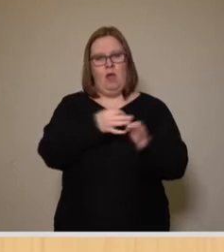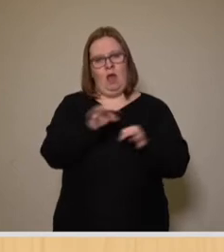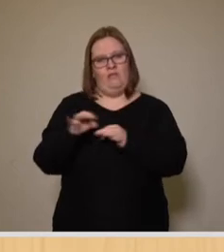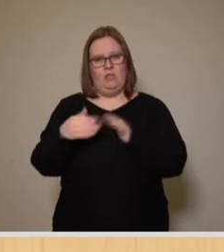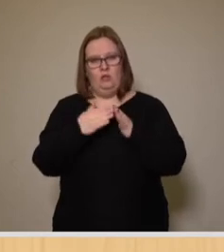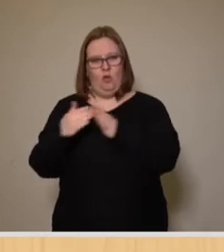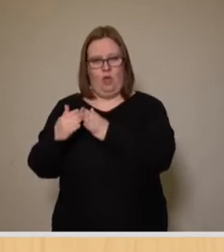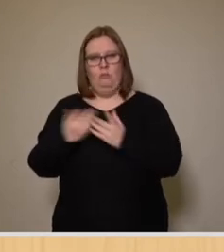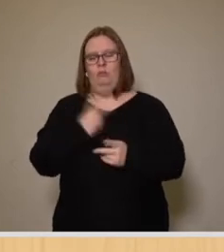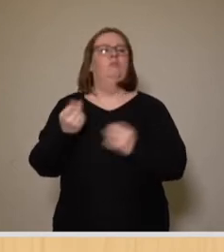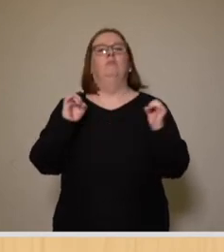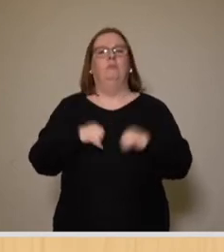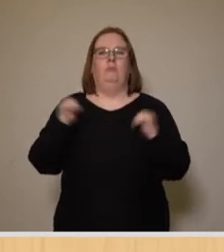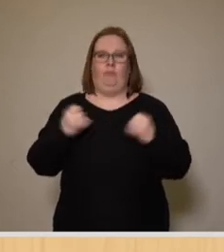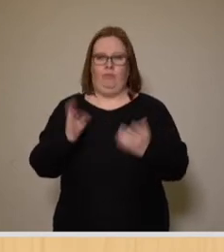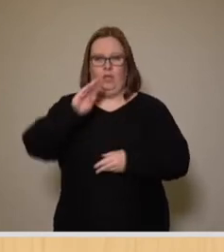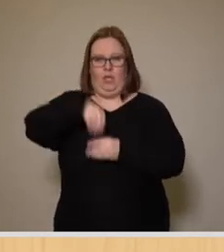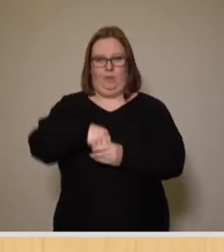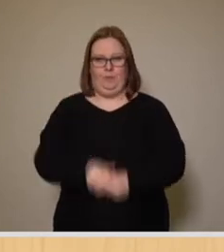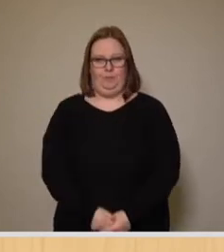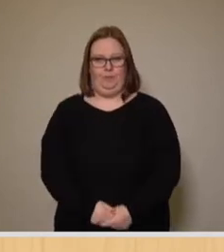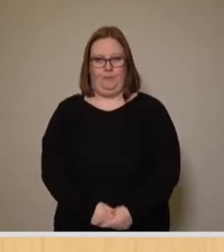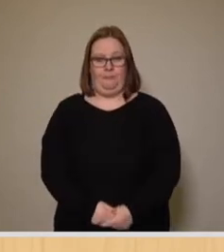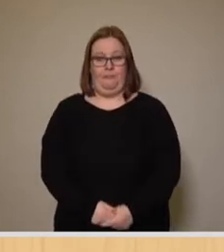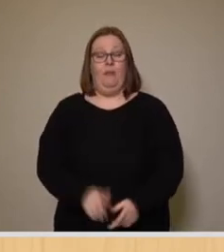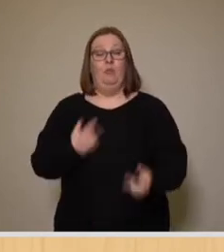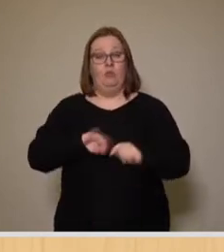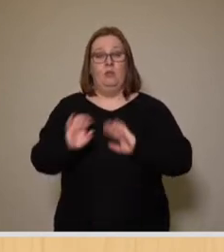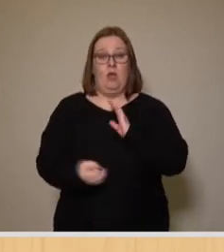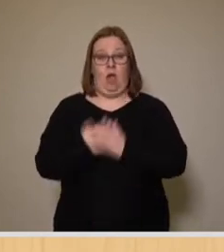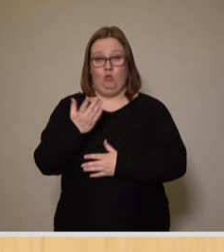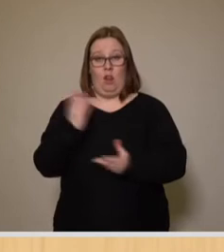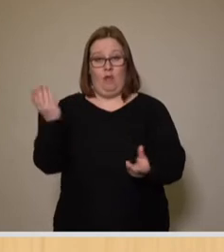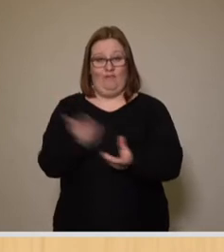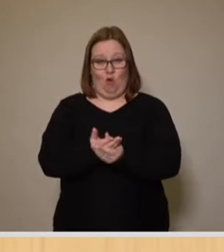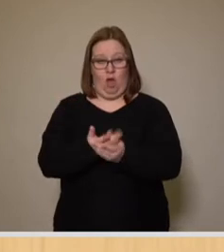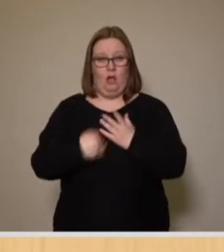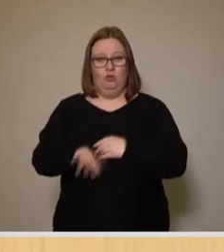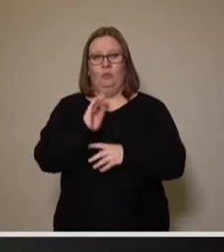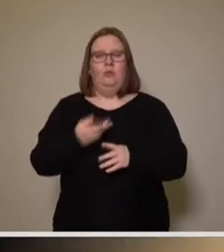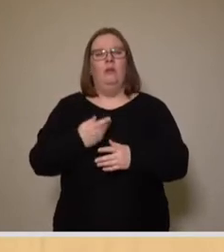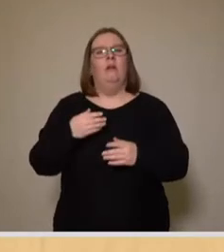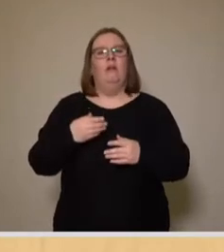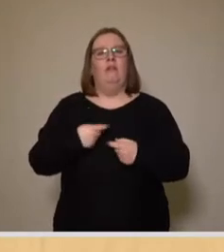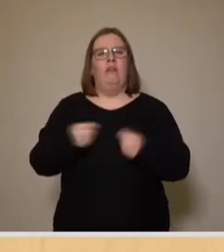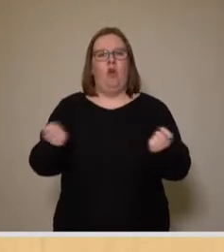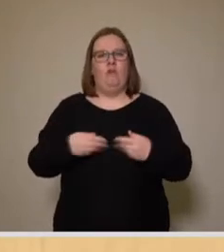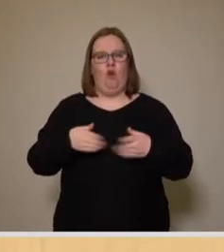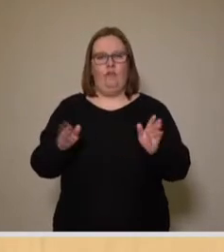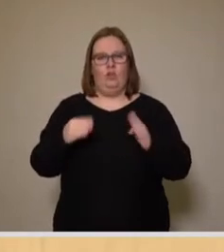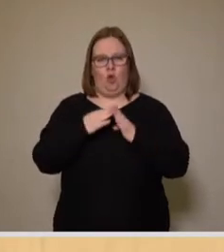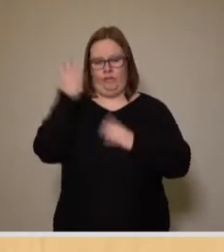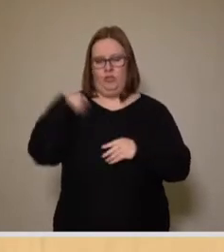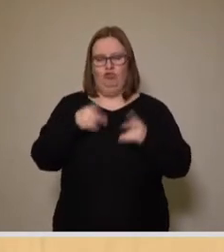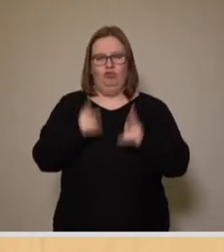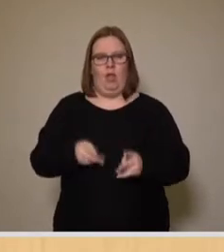die hier vom Stadtrat beschlossen worden ist, wieder. Hinsichtlich der aktuellen Vorlage zum verkaufsoffenen Sonntag anlässlich des Stadtfestes